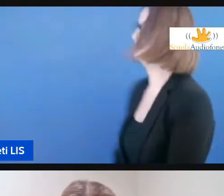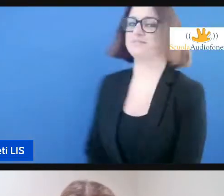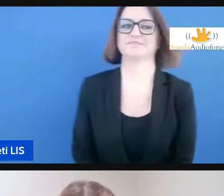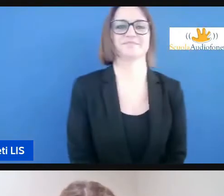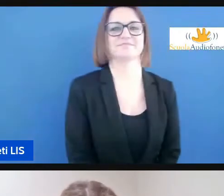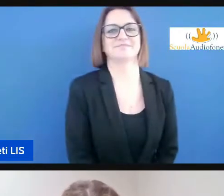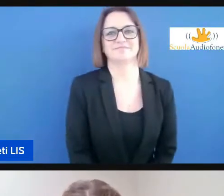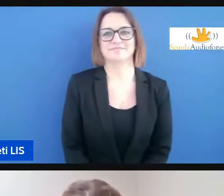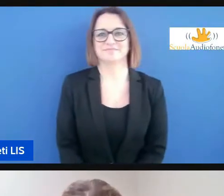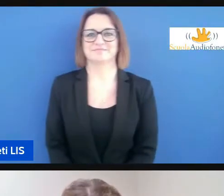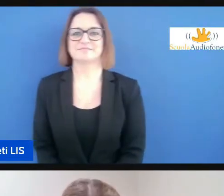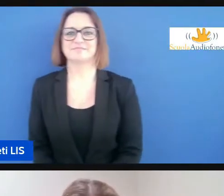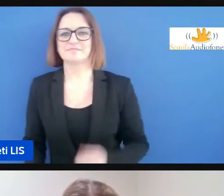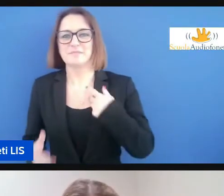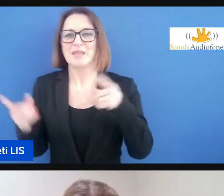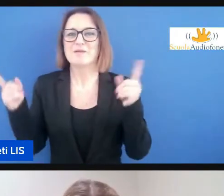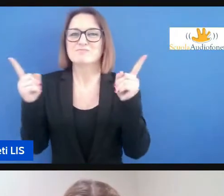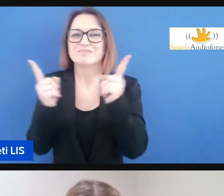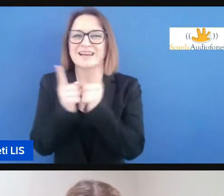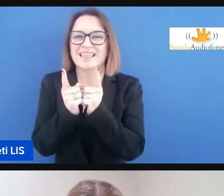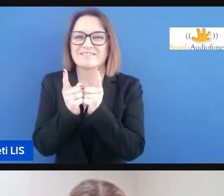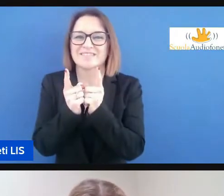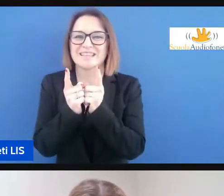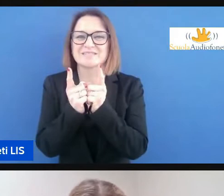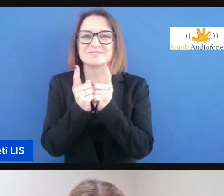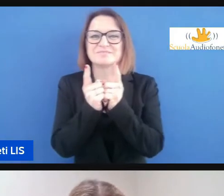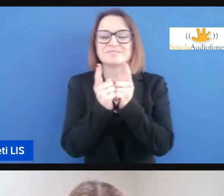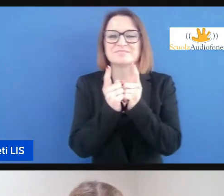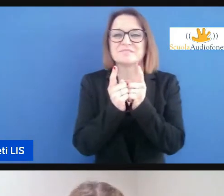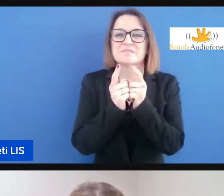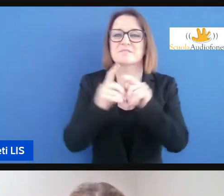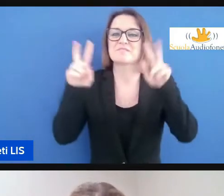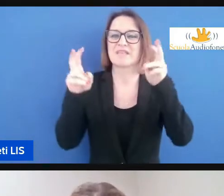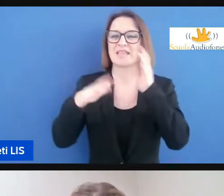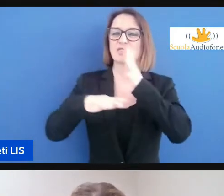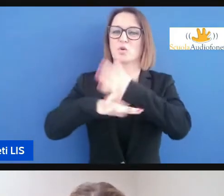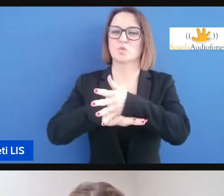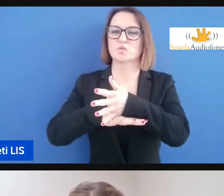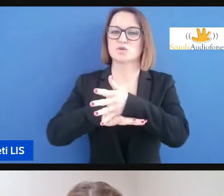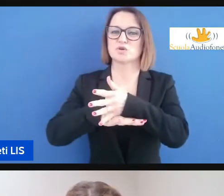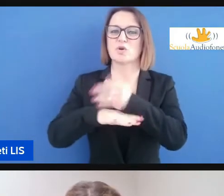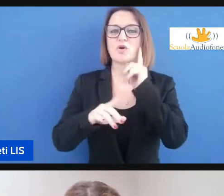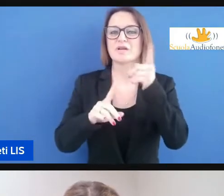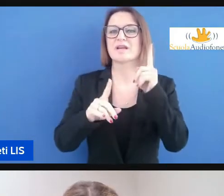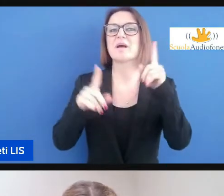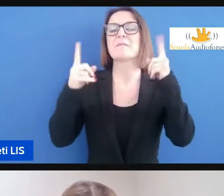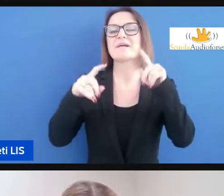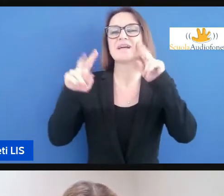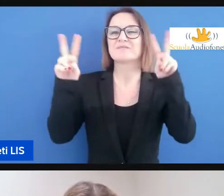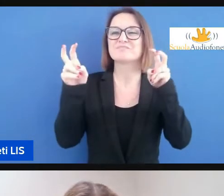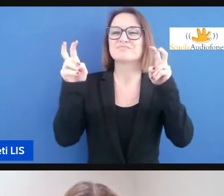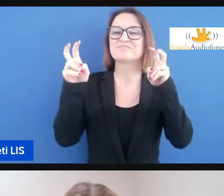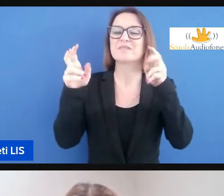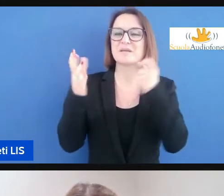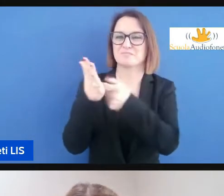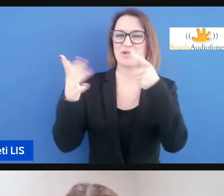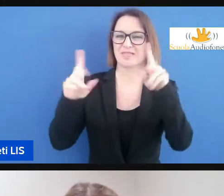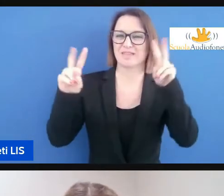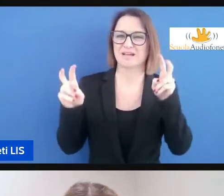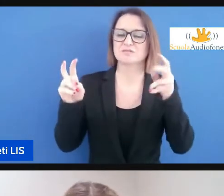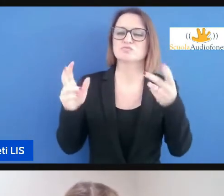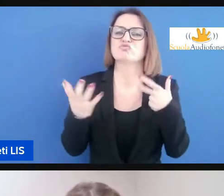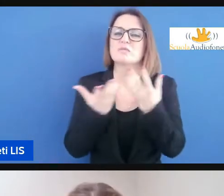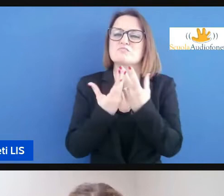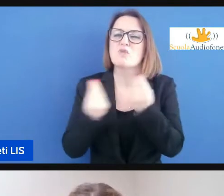una piccolissima introduzione per rimettere ancora il focus su questo ci sono molte